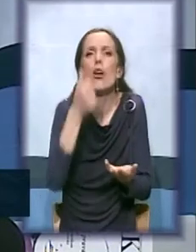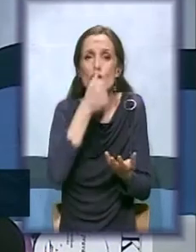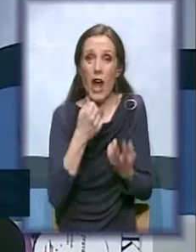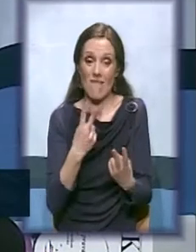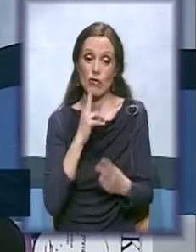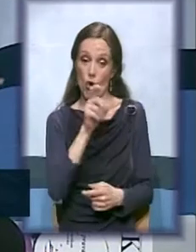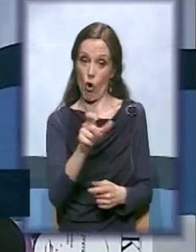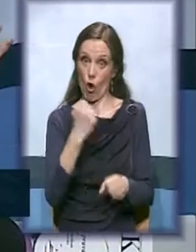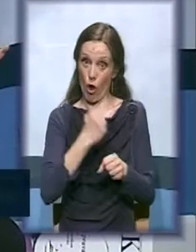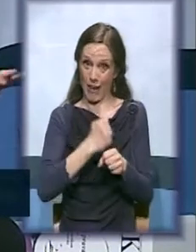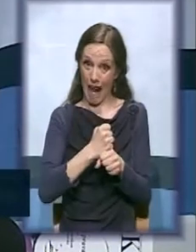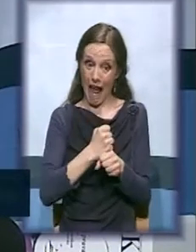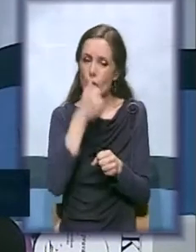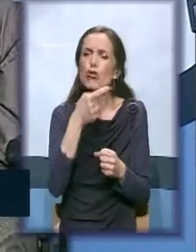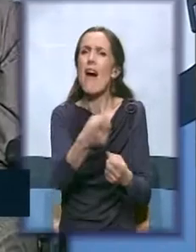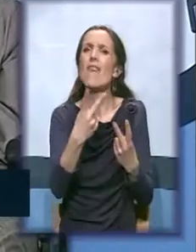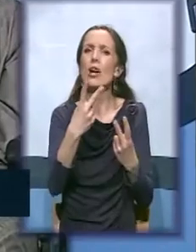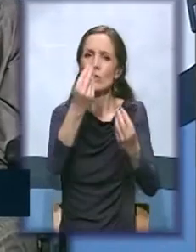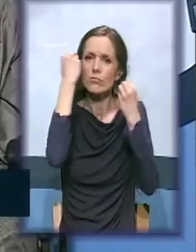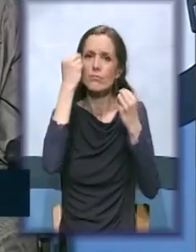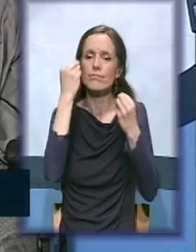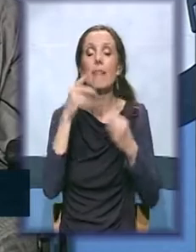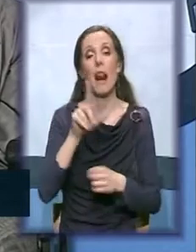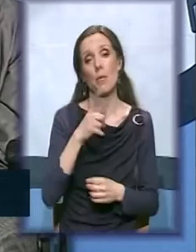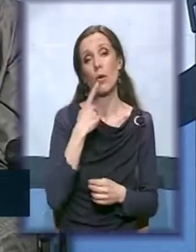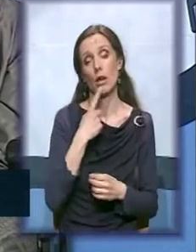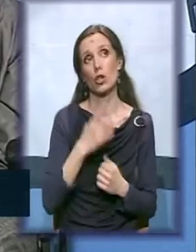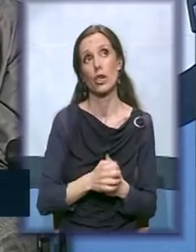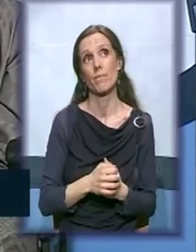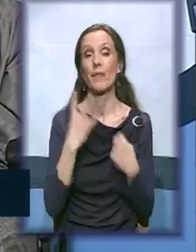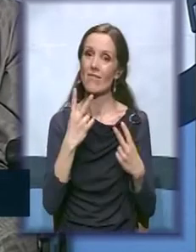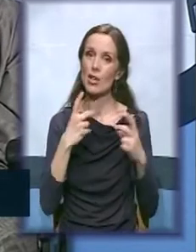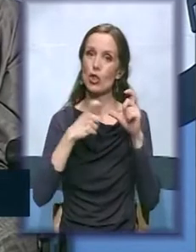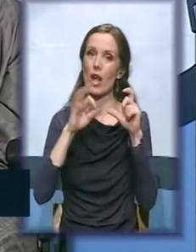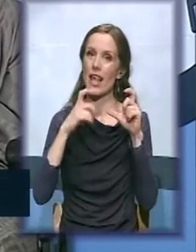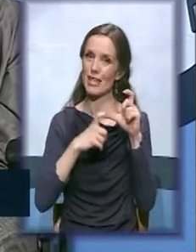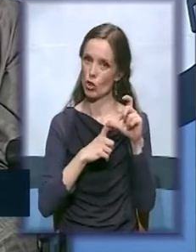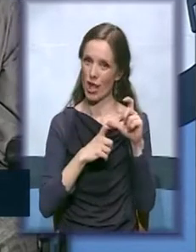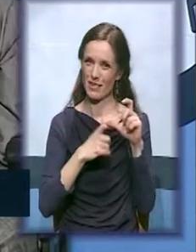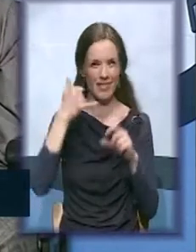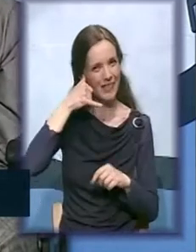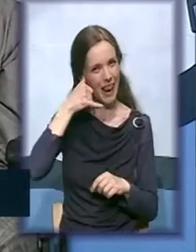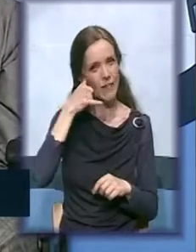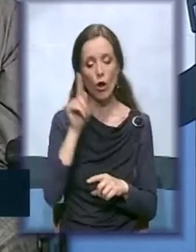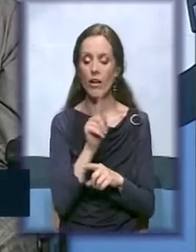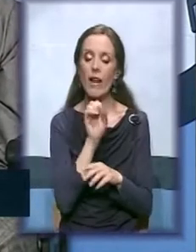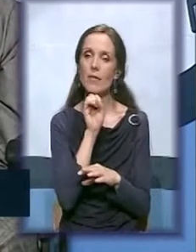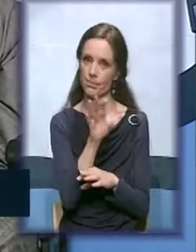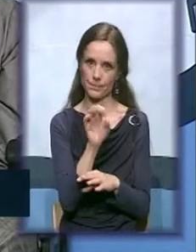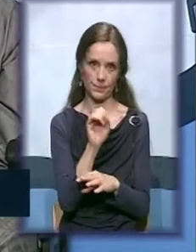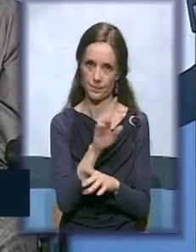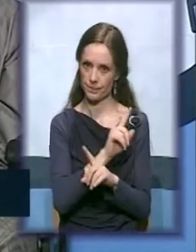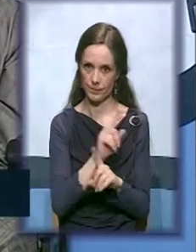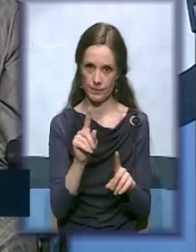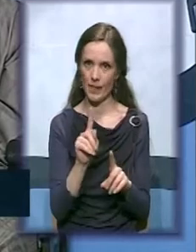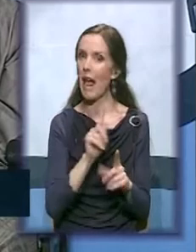rade... Pre svega, važno je da SES telefon je savjetodavna konstrukcija. Znači, vi ne